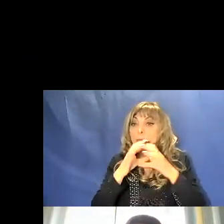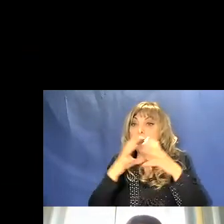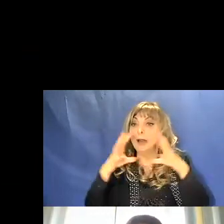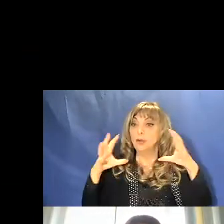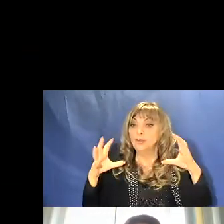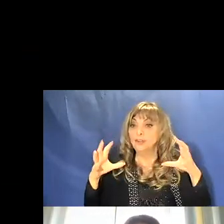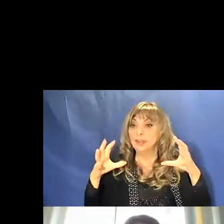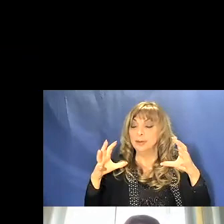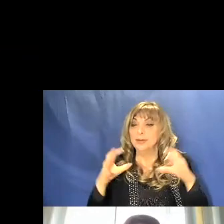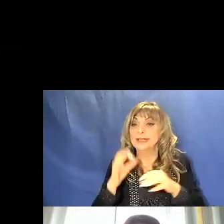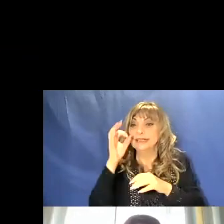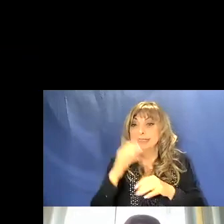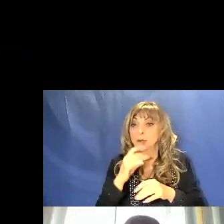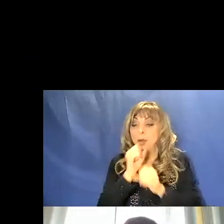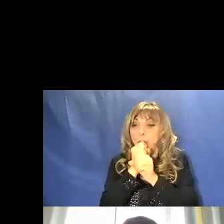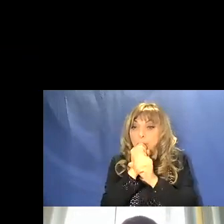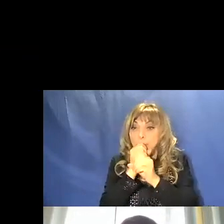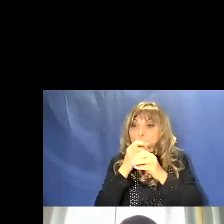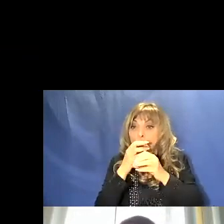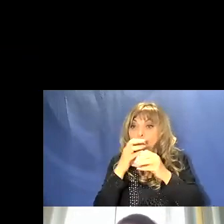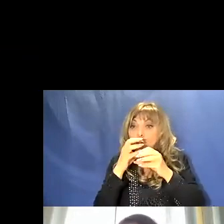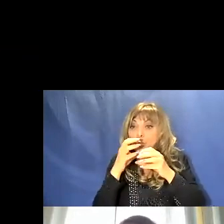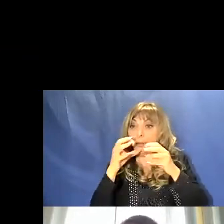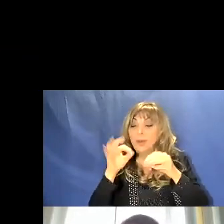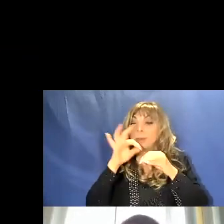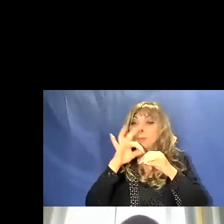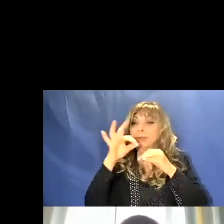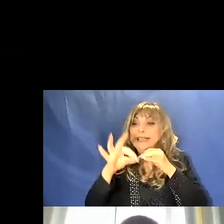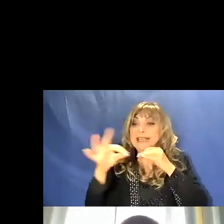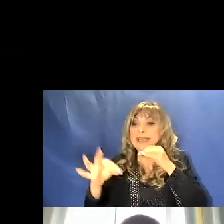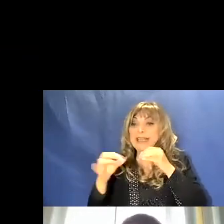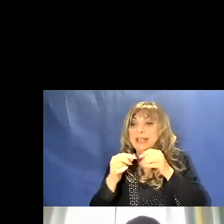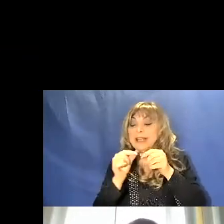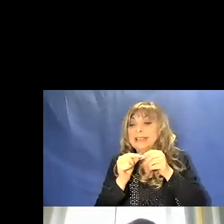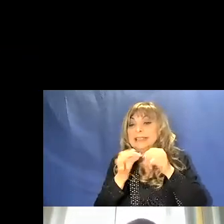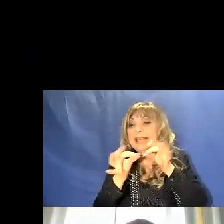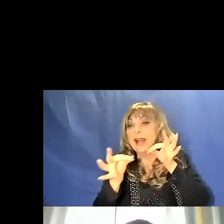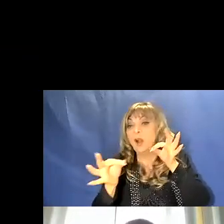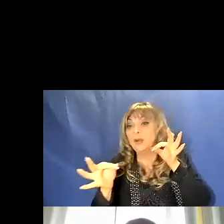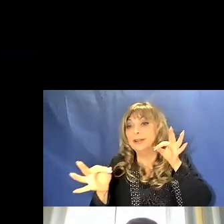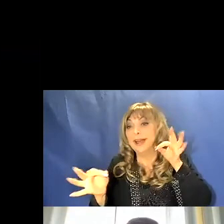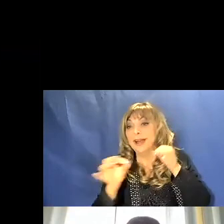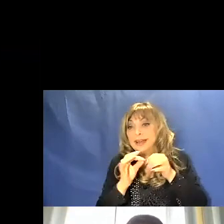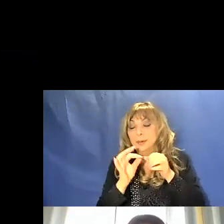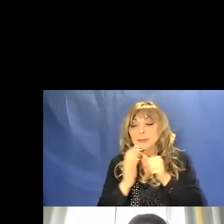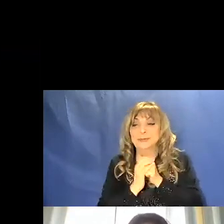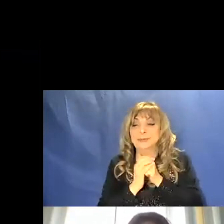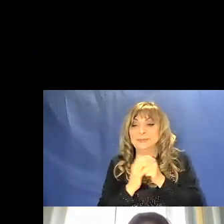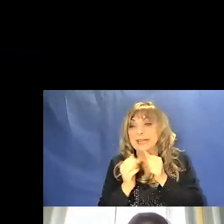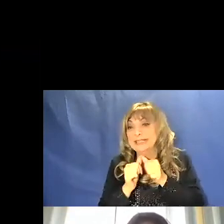questo viene gonfiato. Quindi, si è pensato, estrapolando